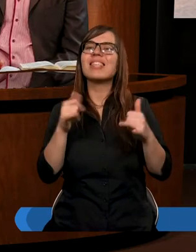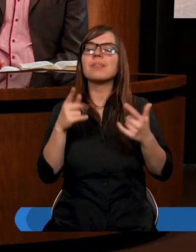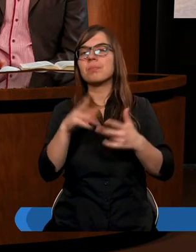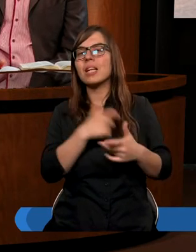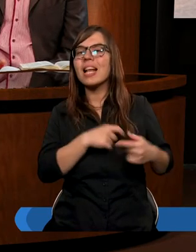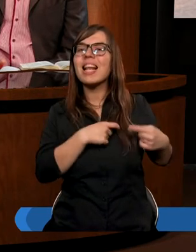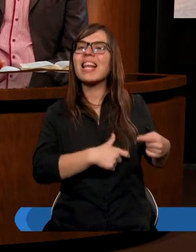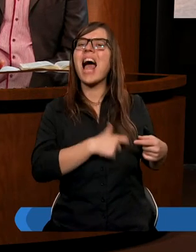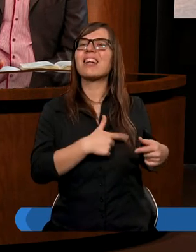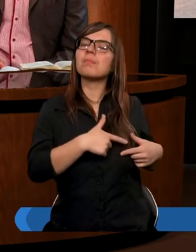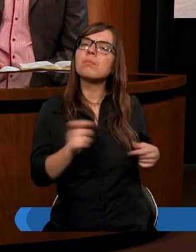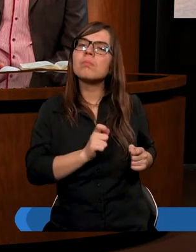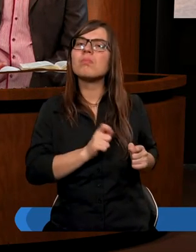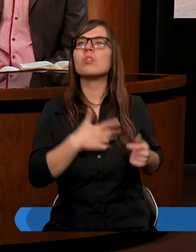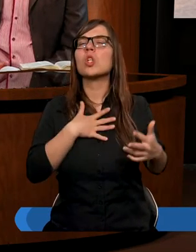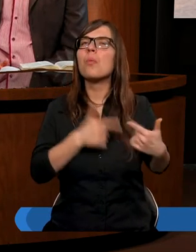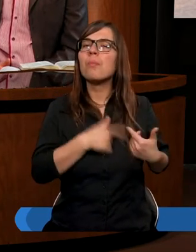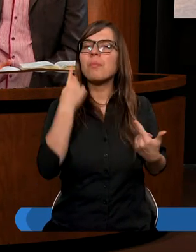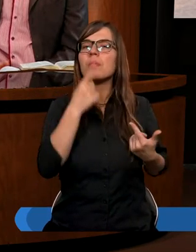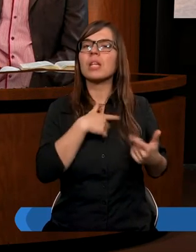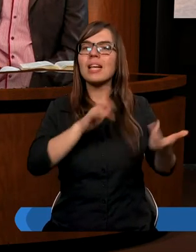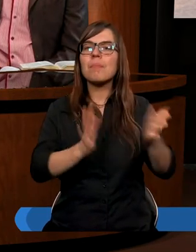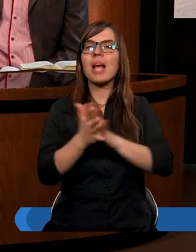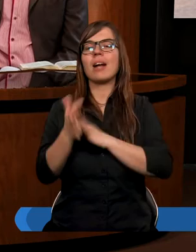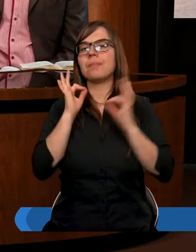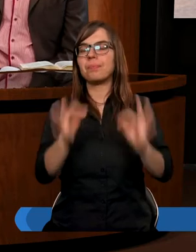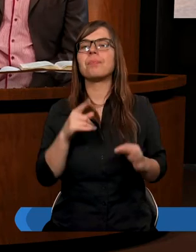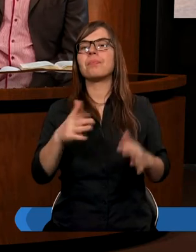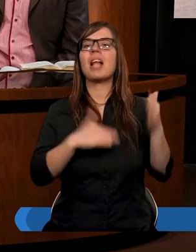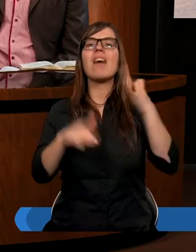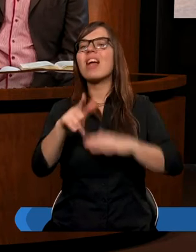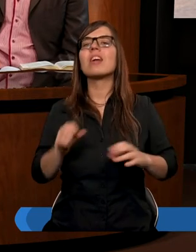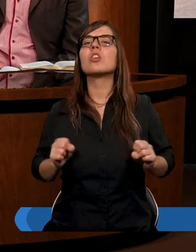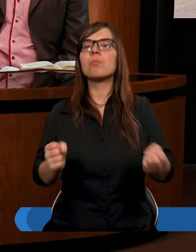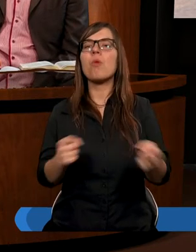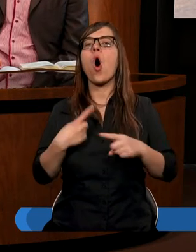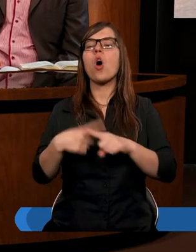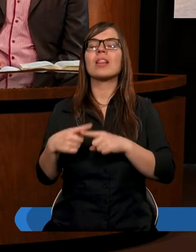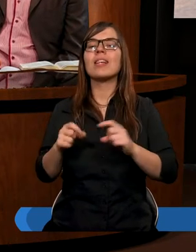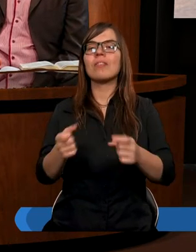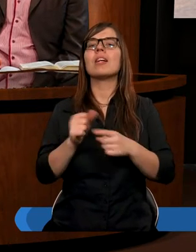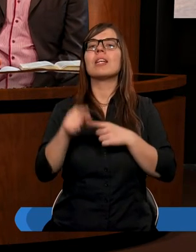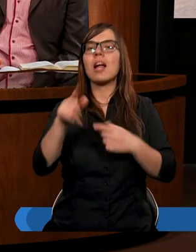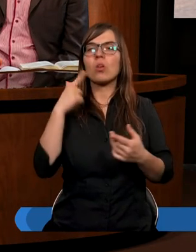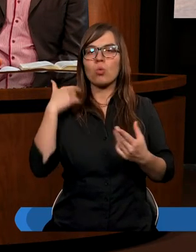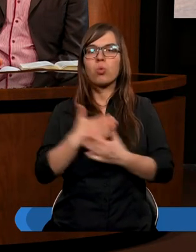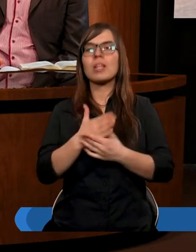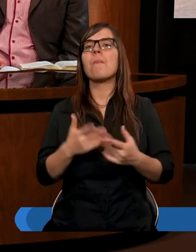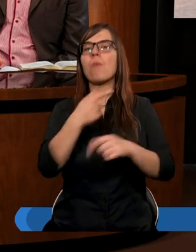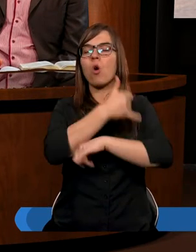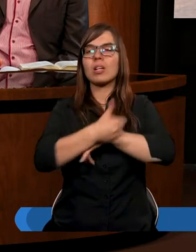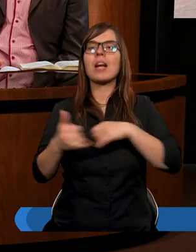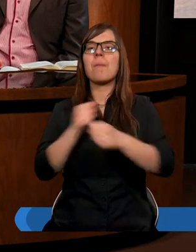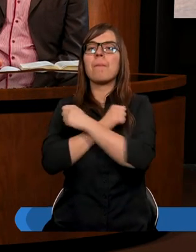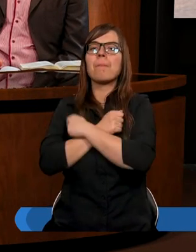ta największa największy ten motyw jaką jest słusznie podkreślana miłość